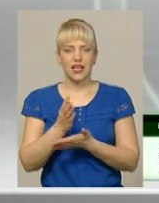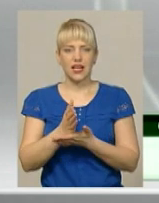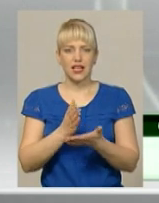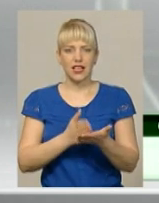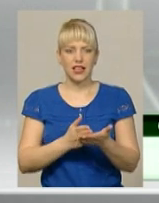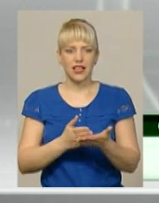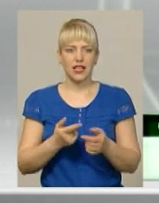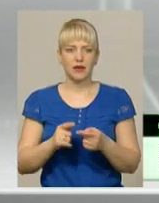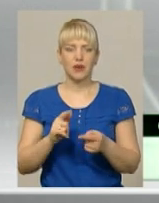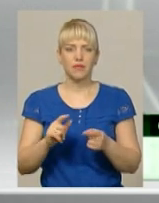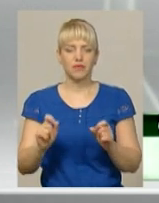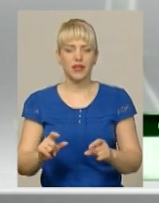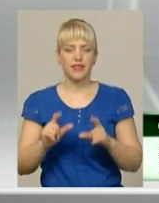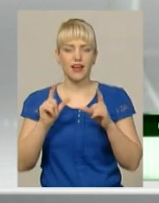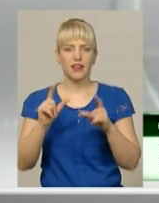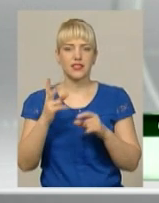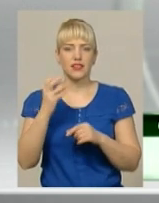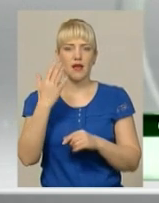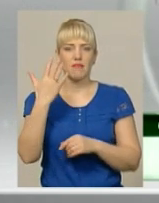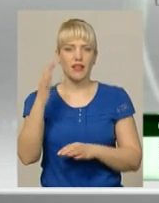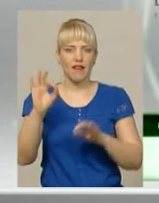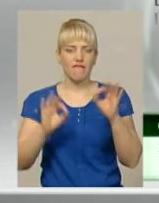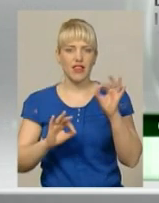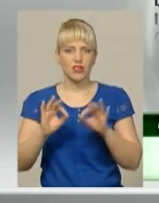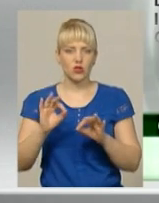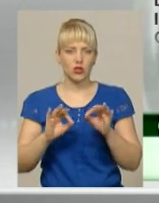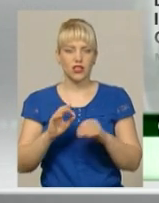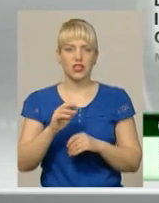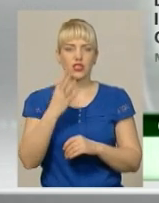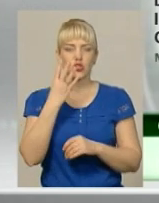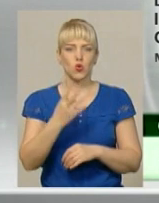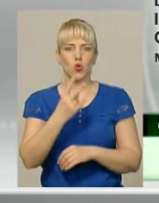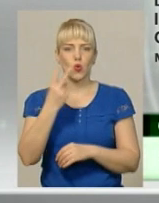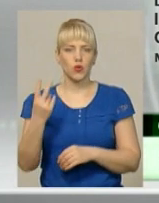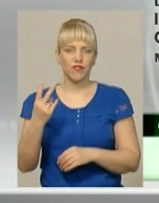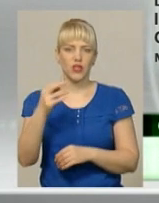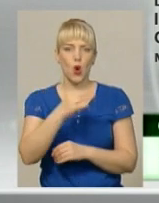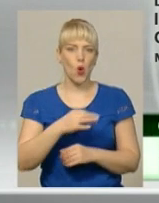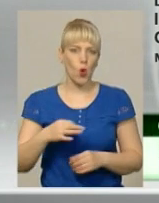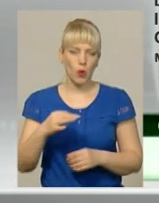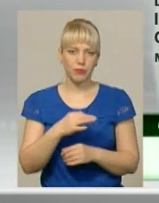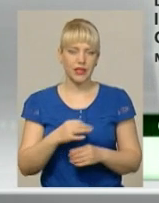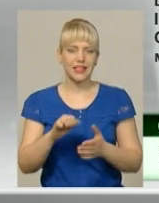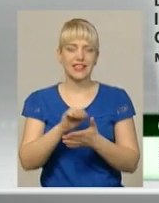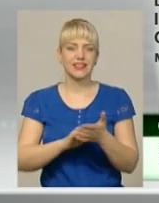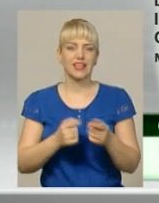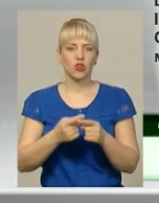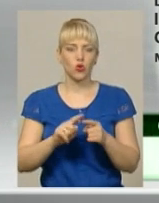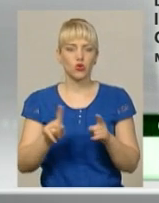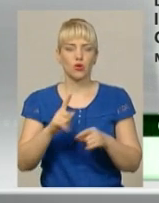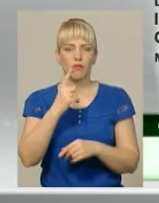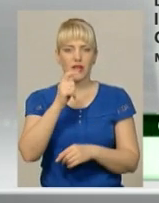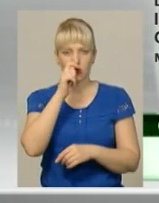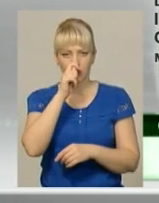хлібзаводі піднялася на 5% або на 42 копійки. Із-за того, що з 1 квітня